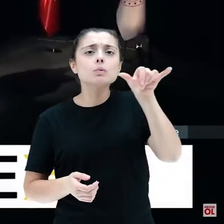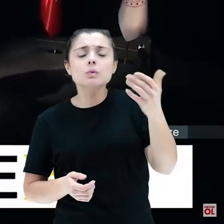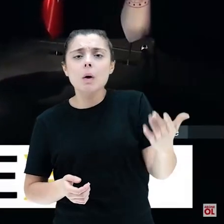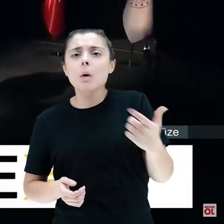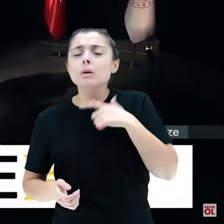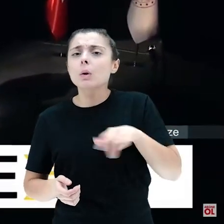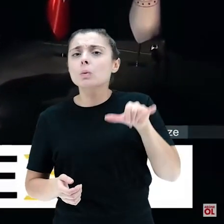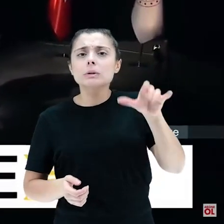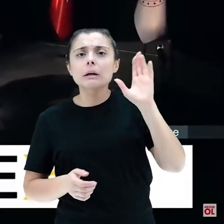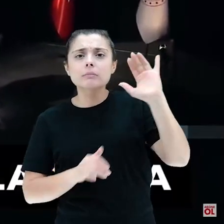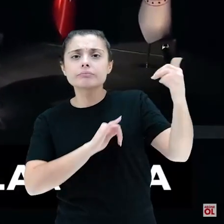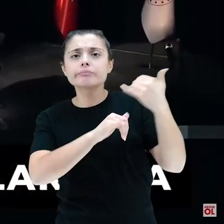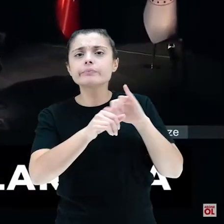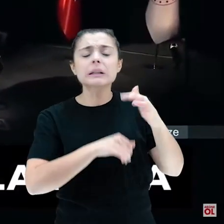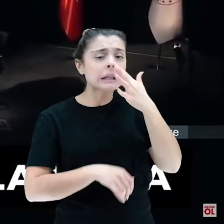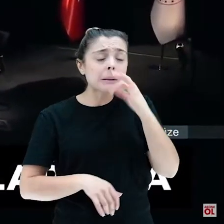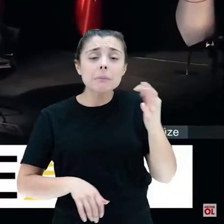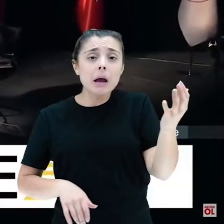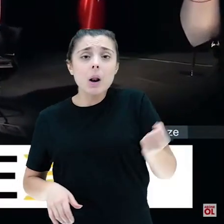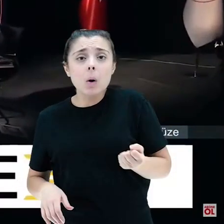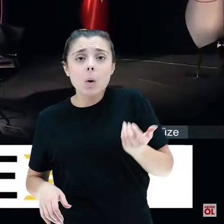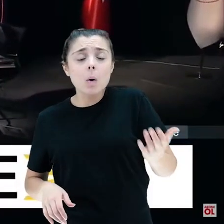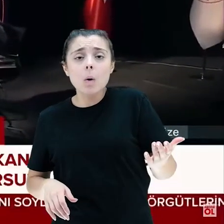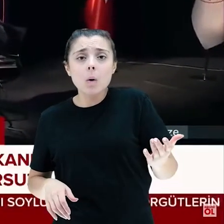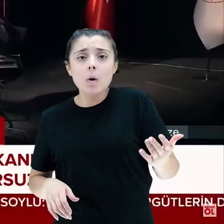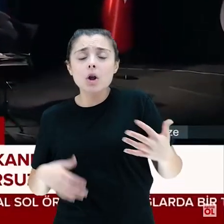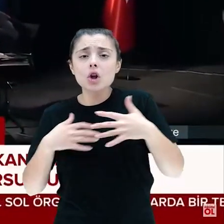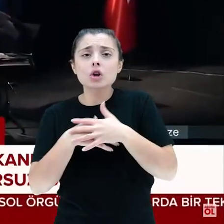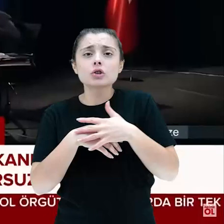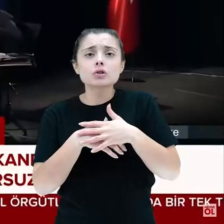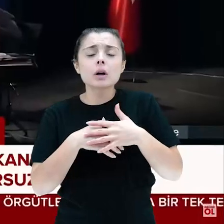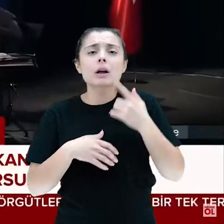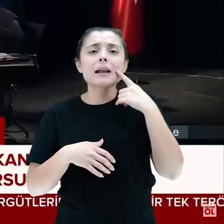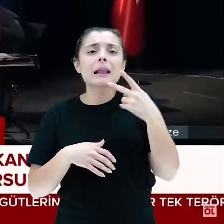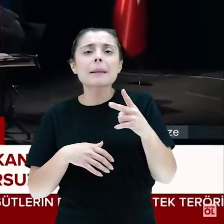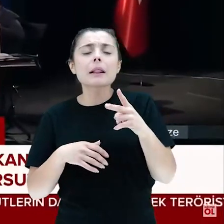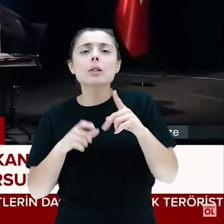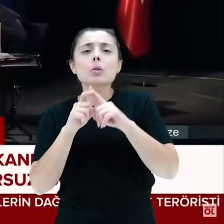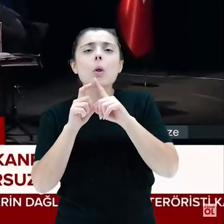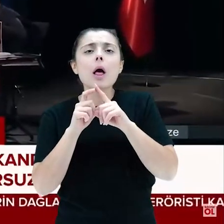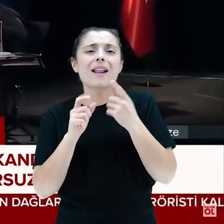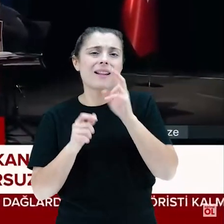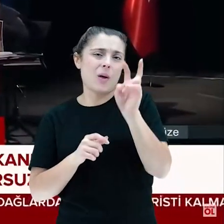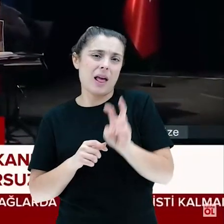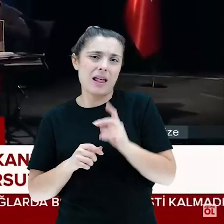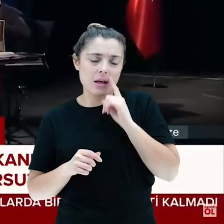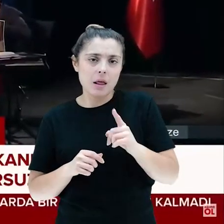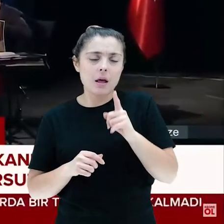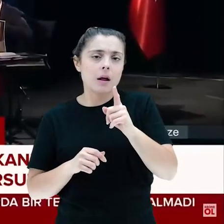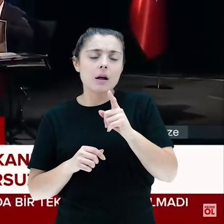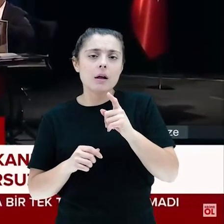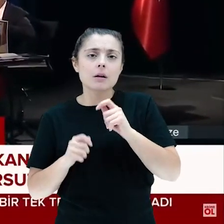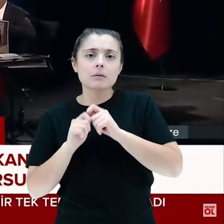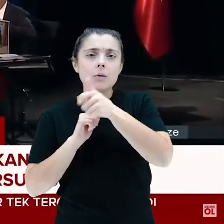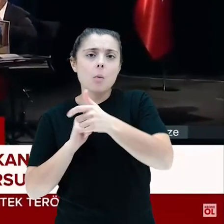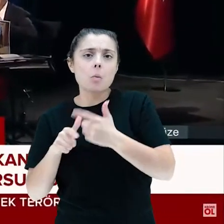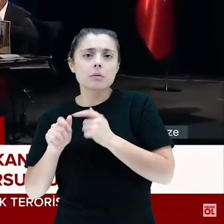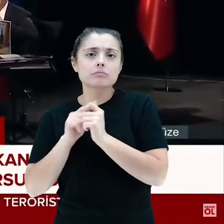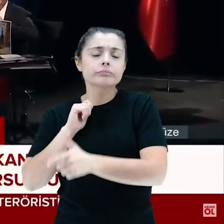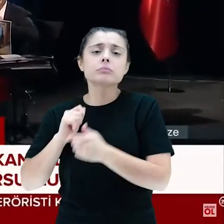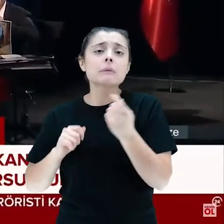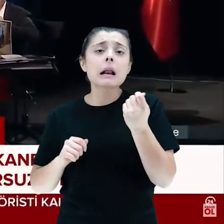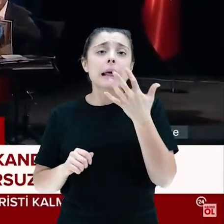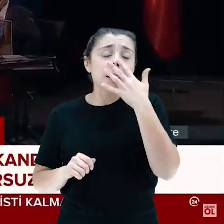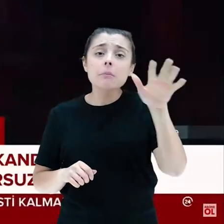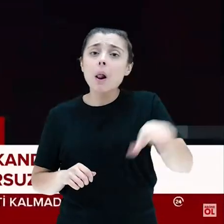paranı? Uçağa biniyorsun, özel uçak tutuyorsun, özel uçakla gidiyorsun. Kimden alıyorsun? Geceliği iki bin dolarlık otellerde kalıyorsun.